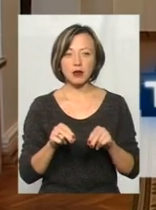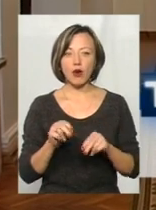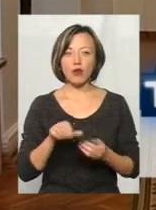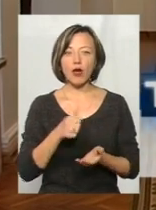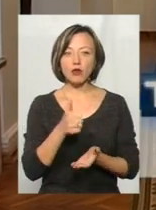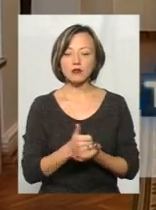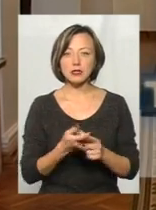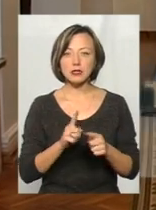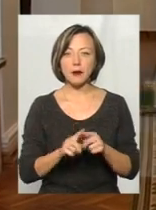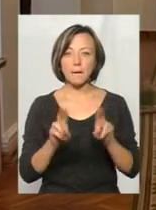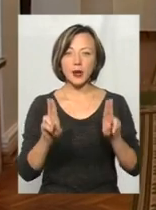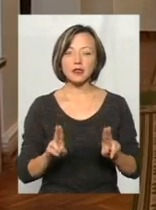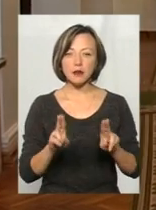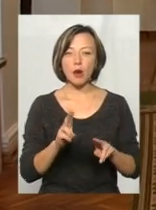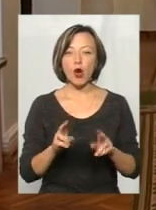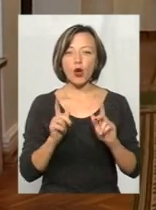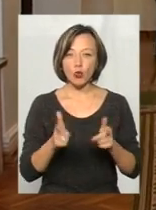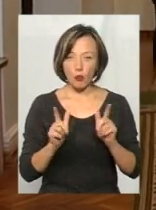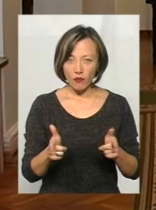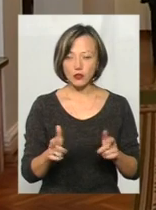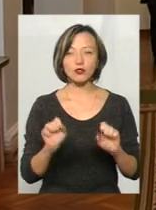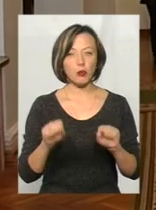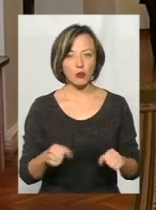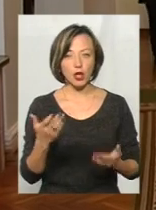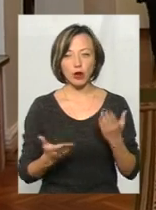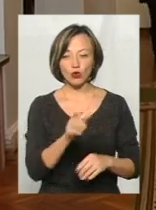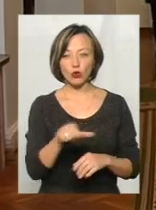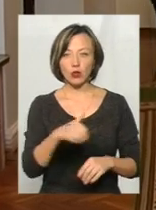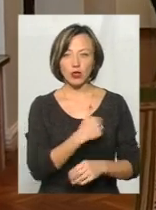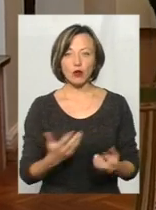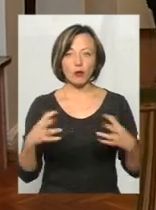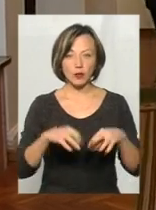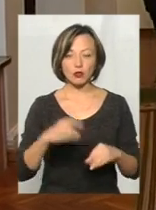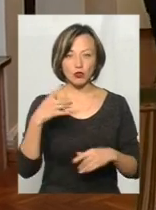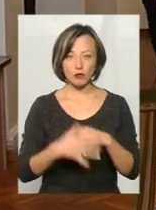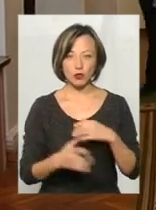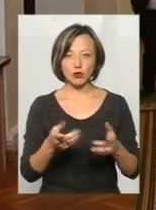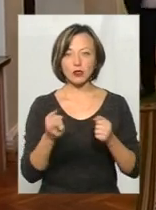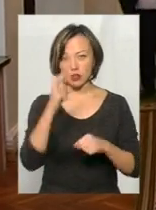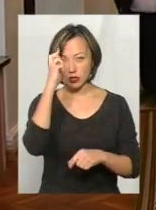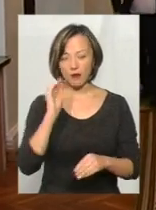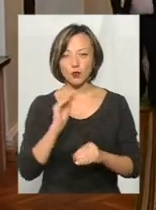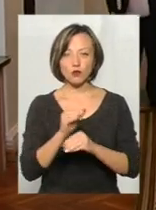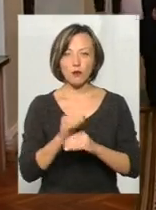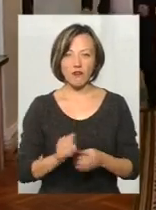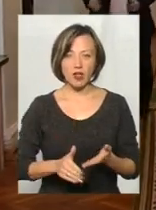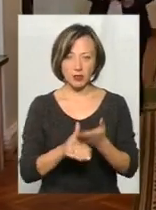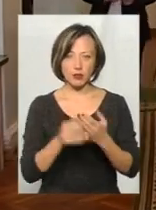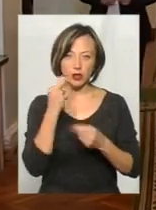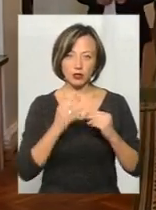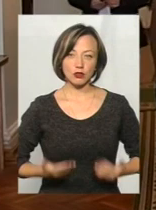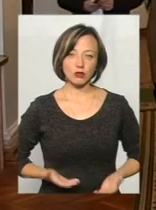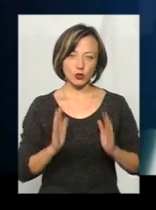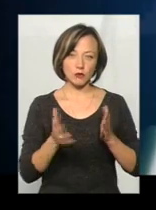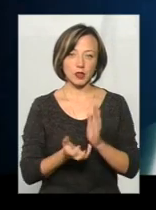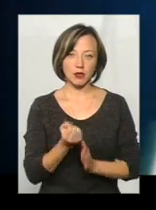добровільності і спроможності. Якщо люди хочуть об'єднуватись, вони розуміють, що вони отримують державну субвенцію, буде їм краще жити, ми будемо